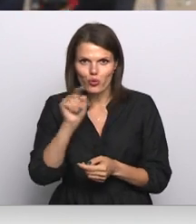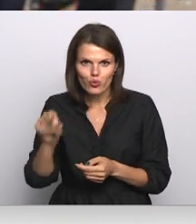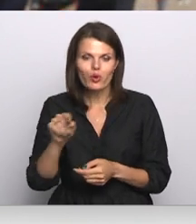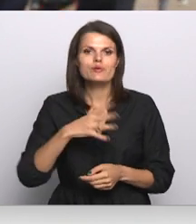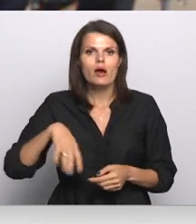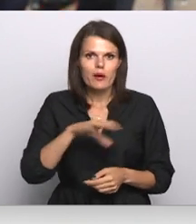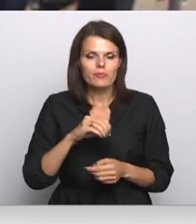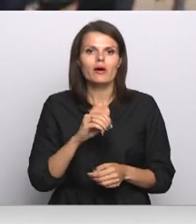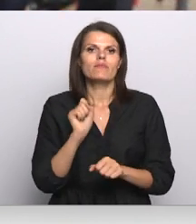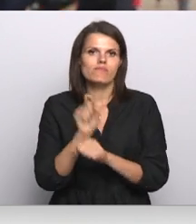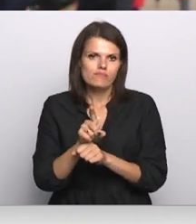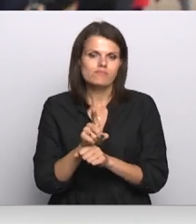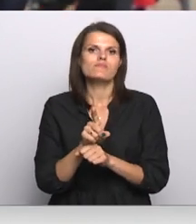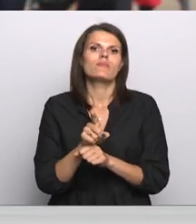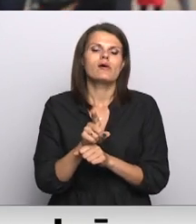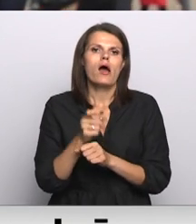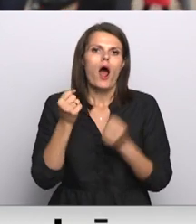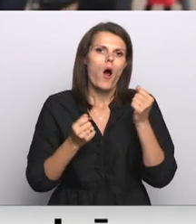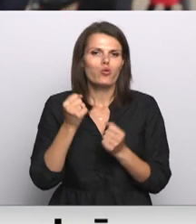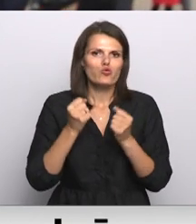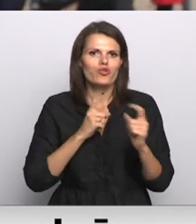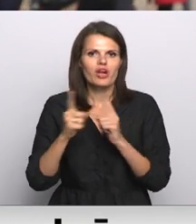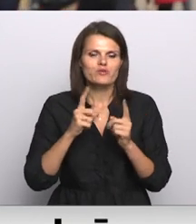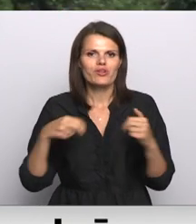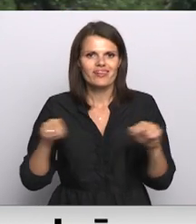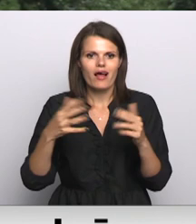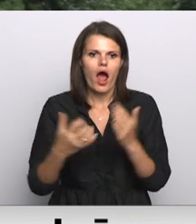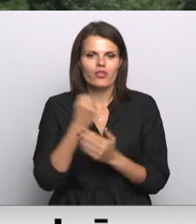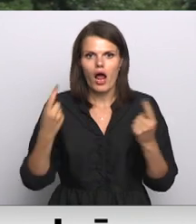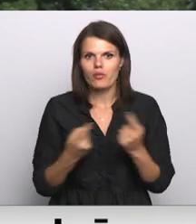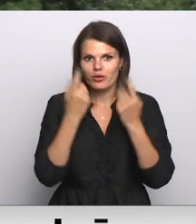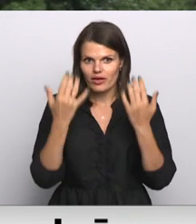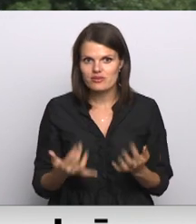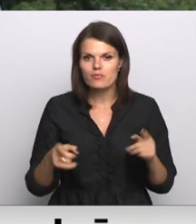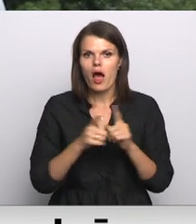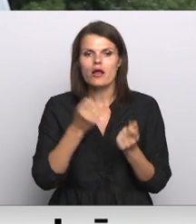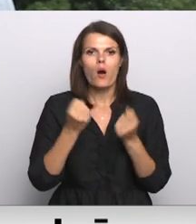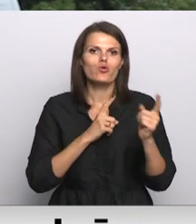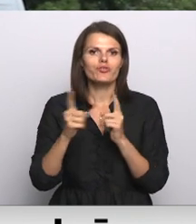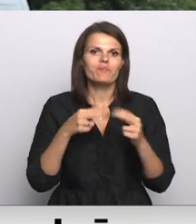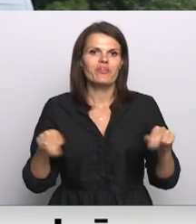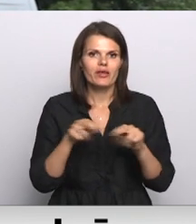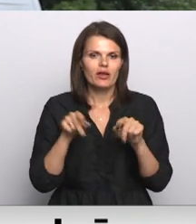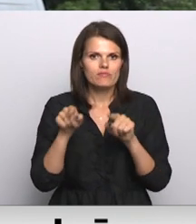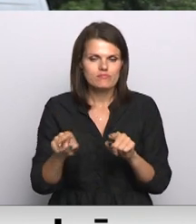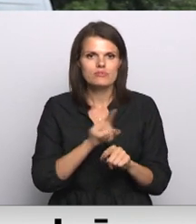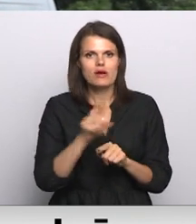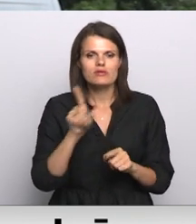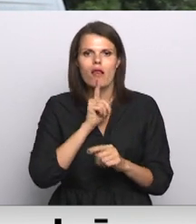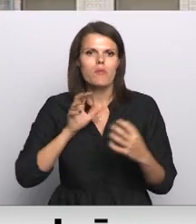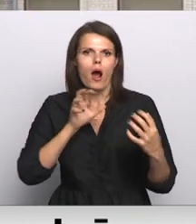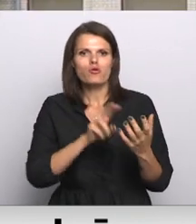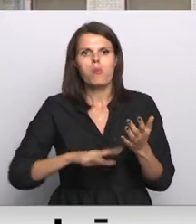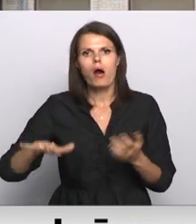esam uzdavoši autotransporta direkcija atrast piemērotu izcinājumu. Arī autotransporta direkcija, kas ar pārvedātāju Liepais